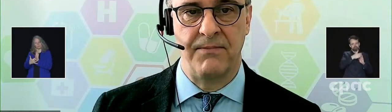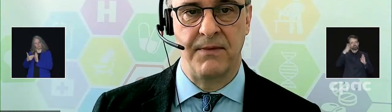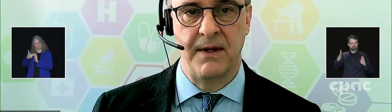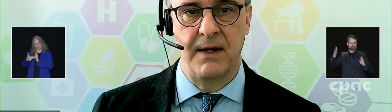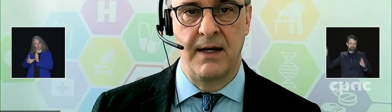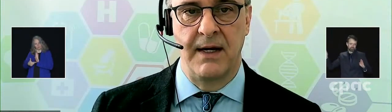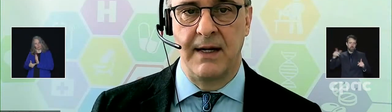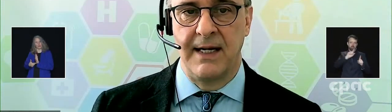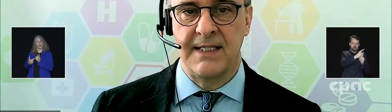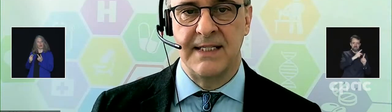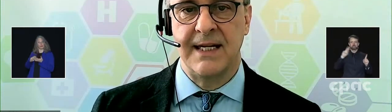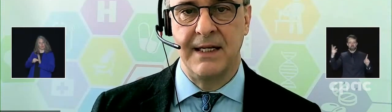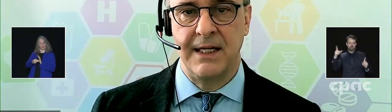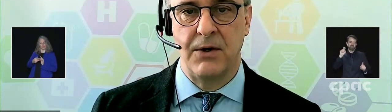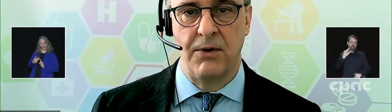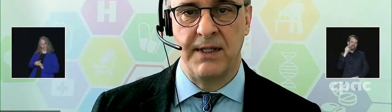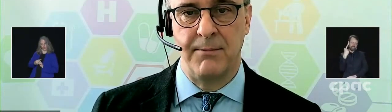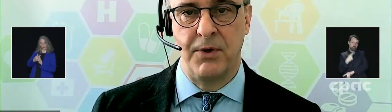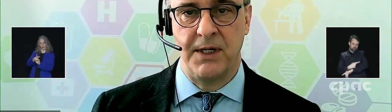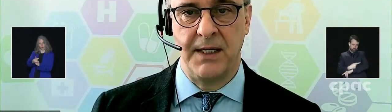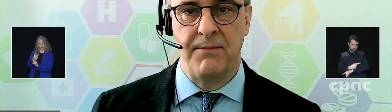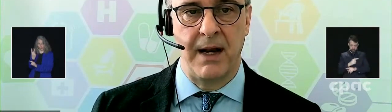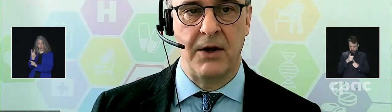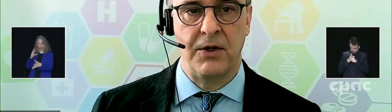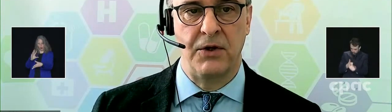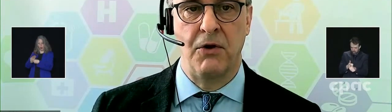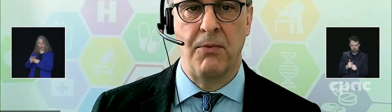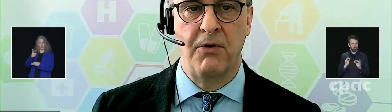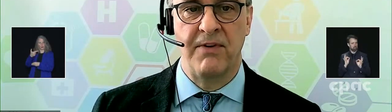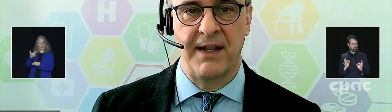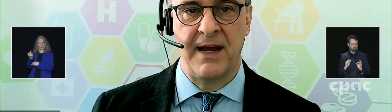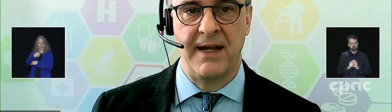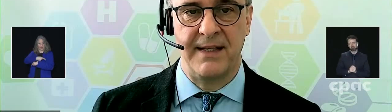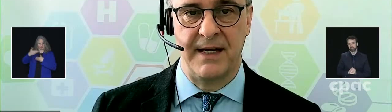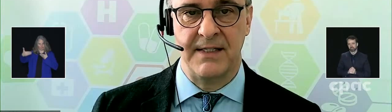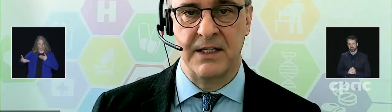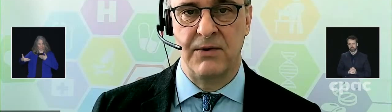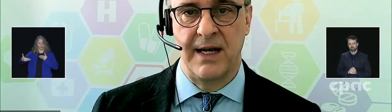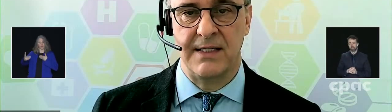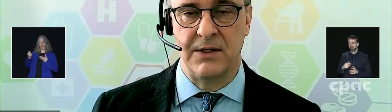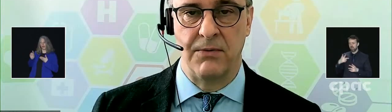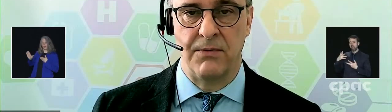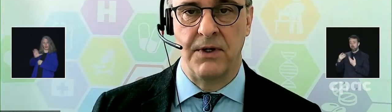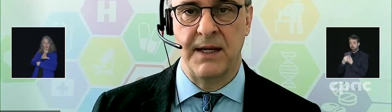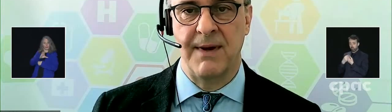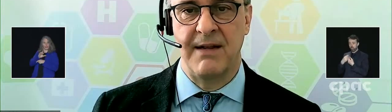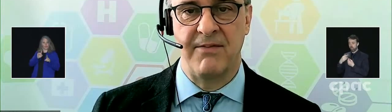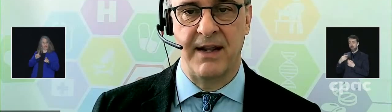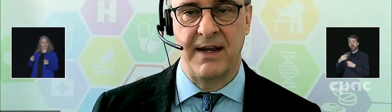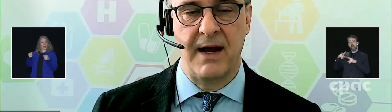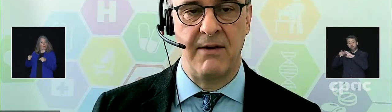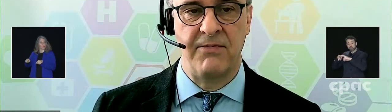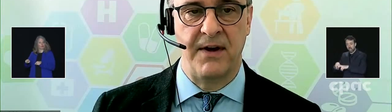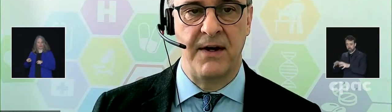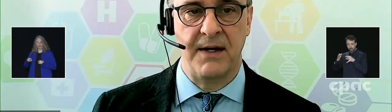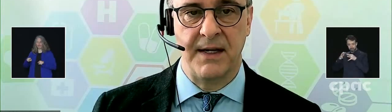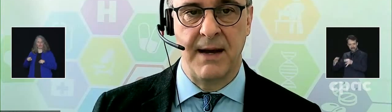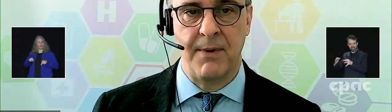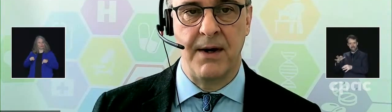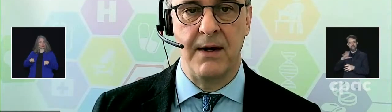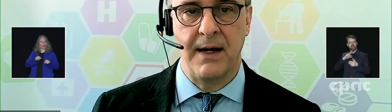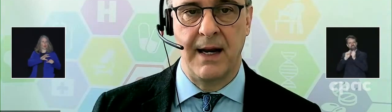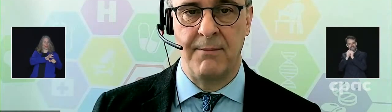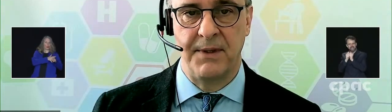'intervalle. Les essais cliniques ont été menés alors que de nombreux variants étaient en circulation, notamment les variants Alpha,